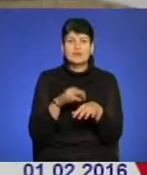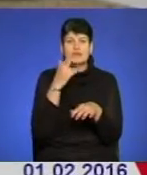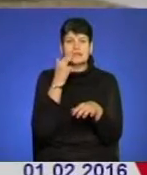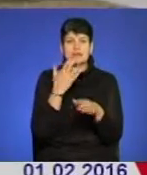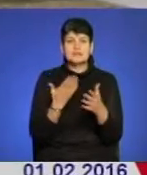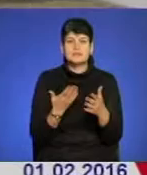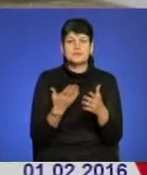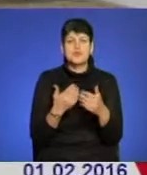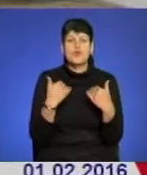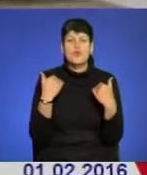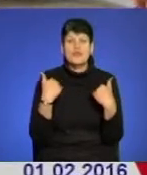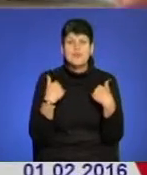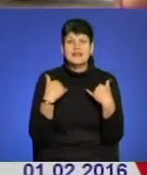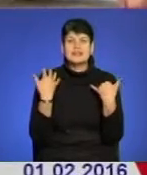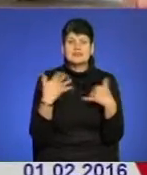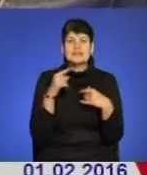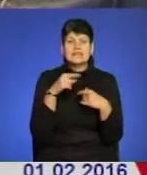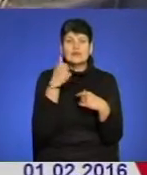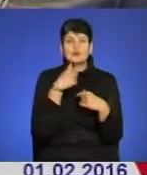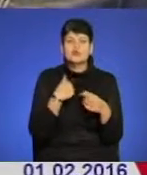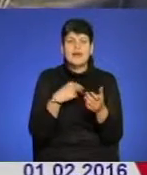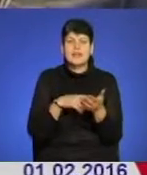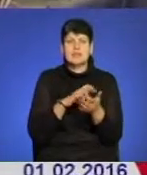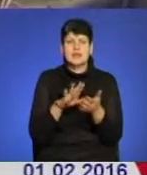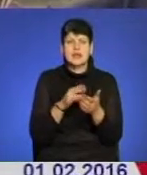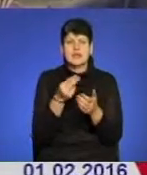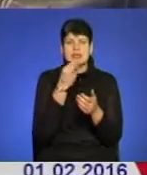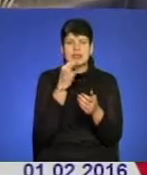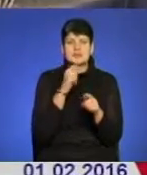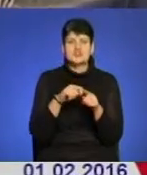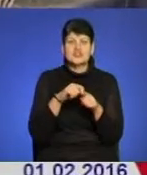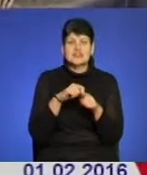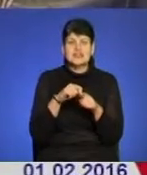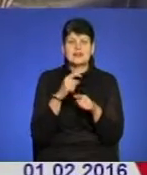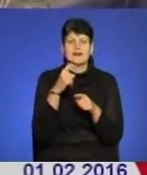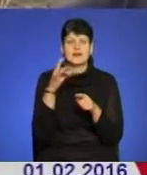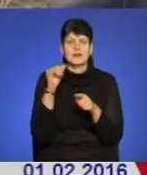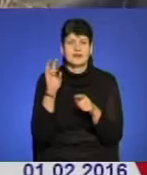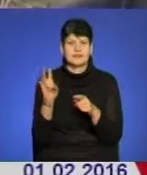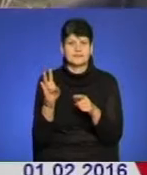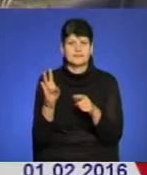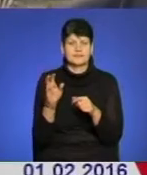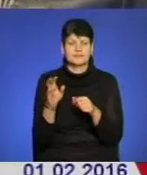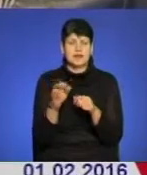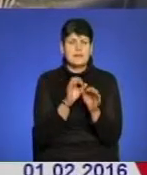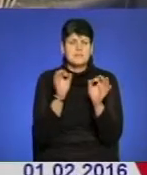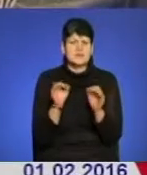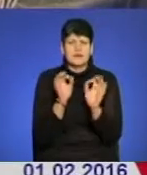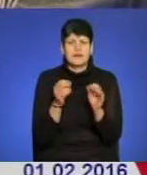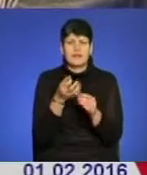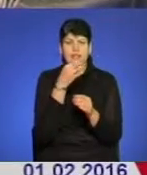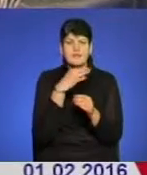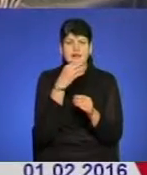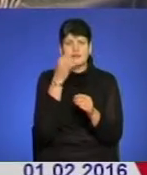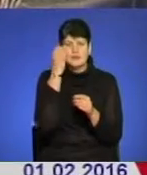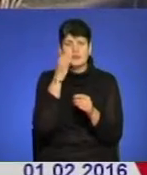зараз впадає? В мене такі роки, що я не боюся. Їм чесник, хрін, і більше ніяких таблеток, і